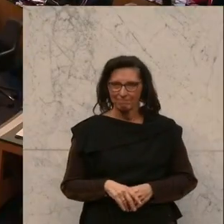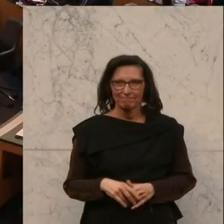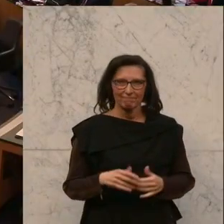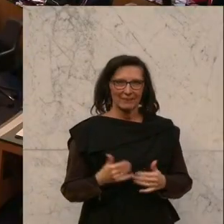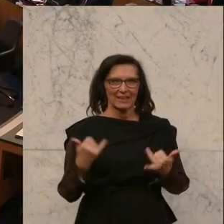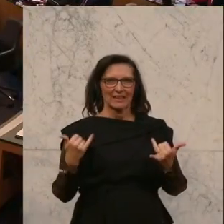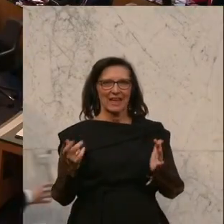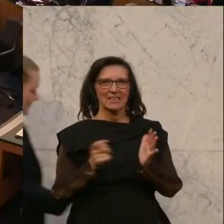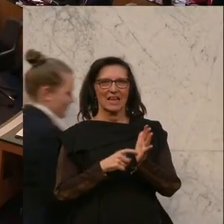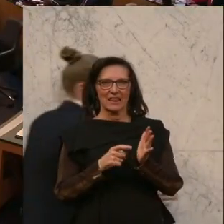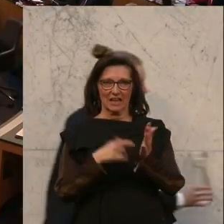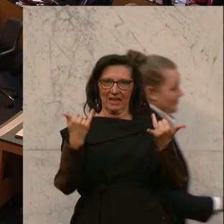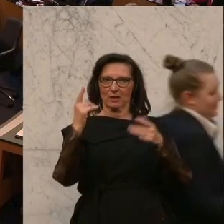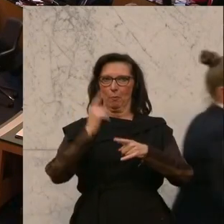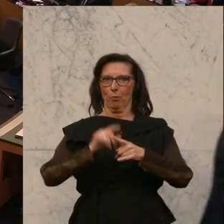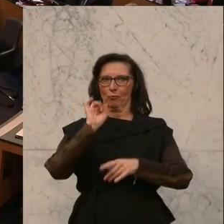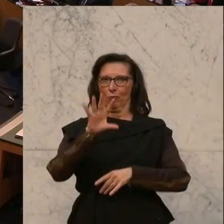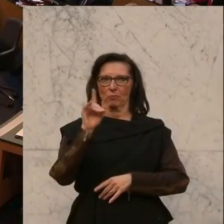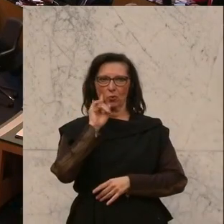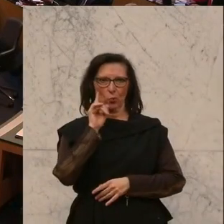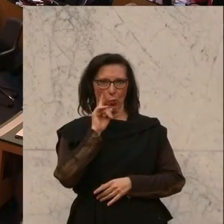Anfrage.